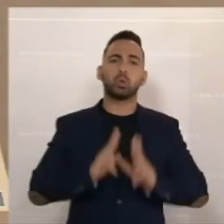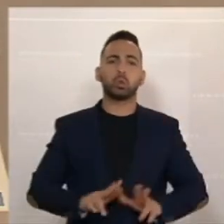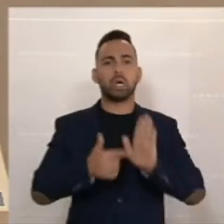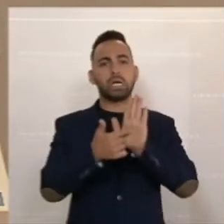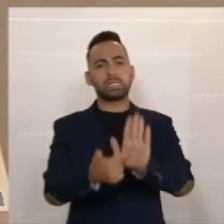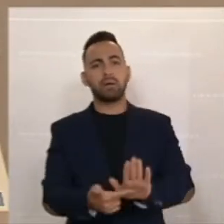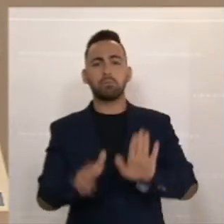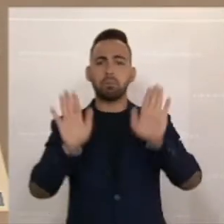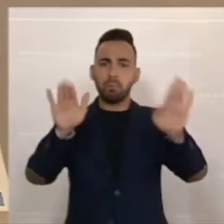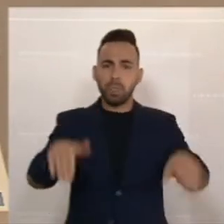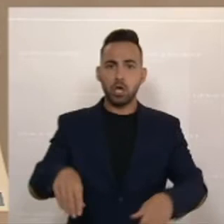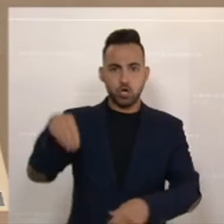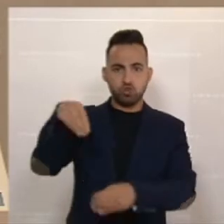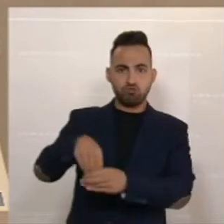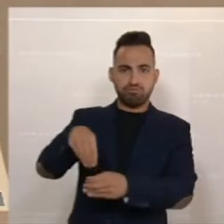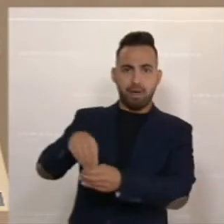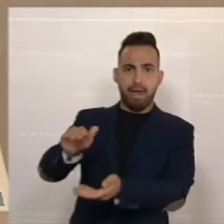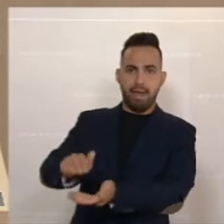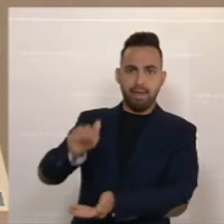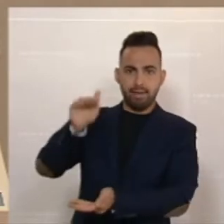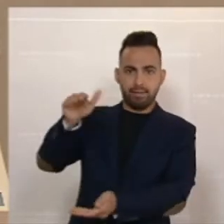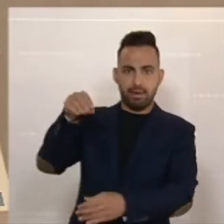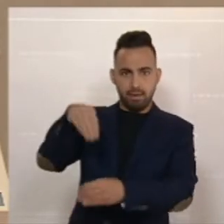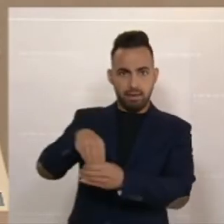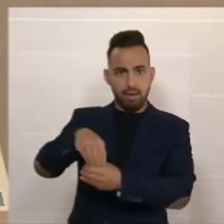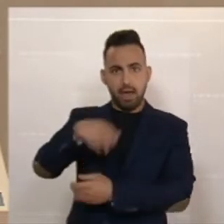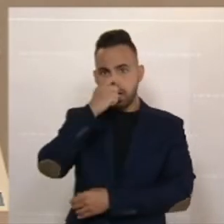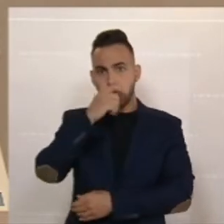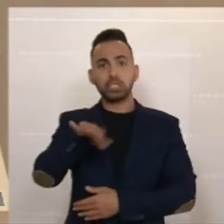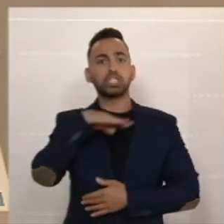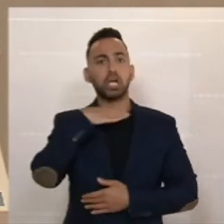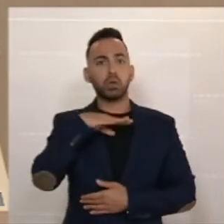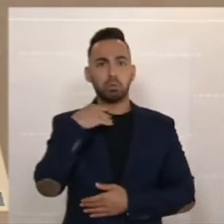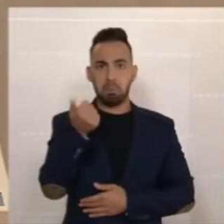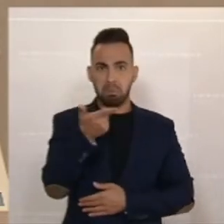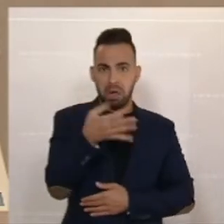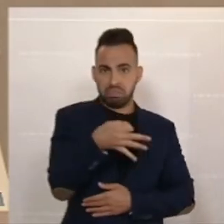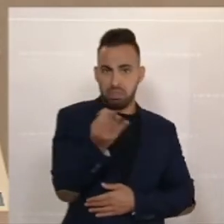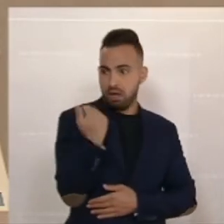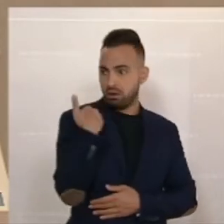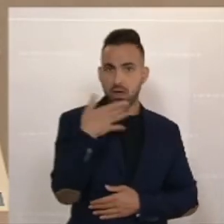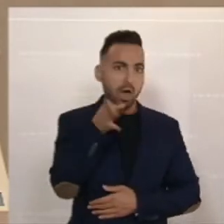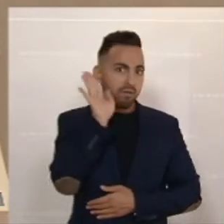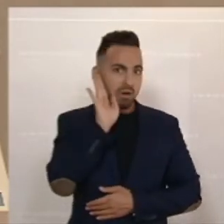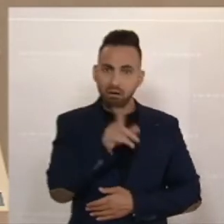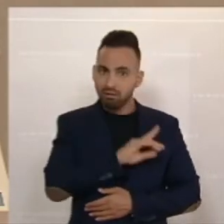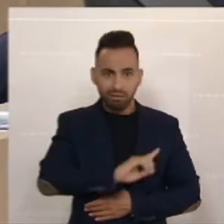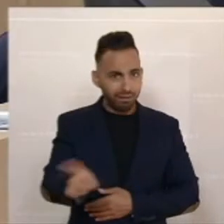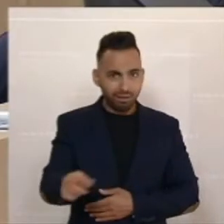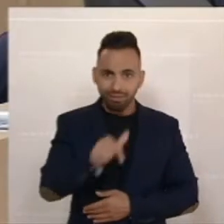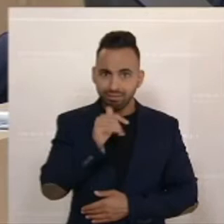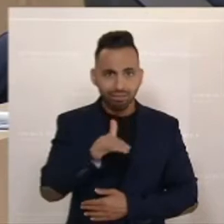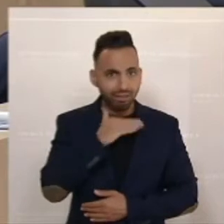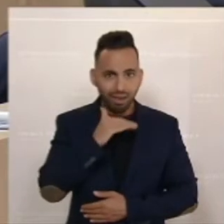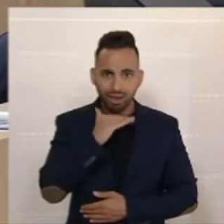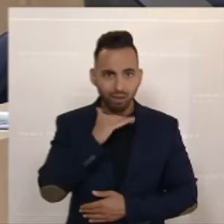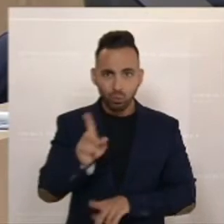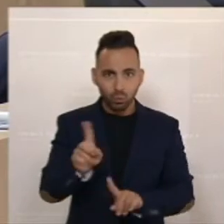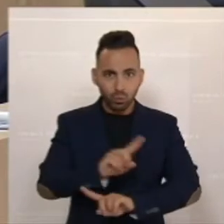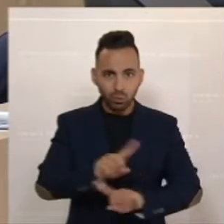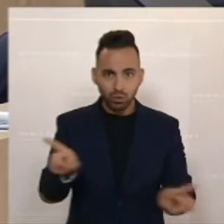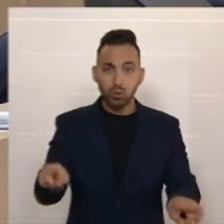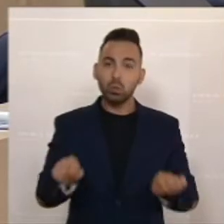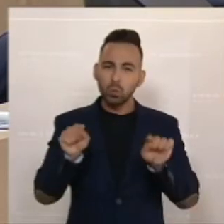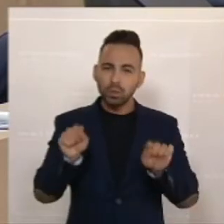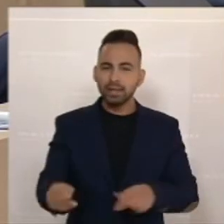gesagt, das Gas in den Speichern reicht aus. Tatsächlich reicht es nicht aus, wie wir seit wenigen Tagen wissen. Ja, und wissen Sie, das ist der